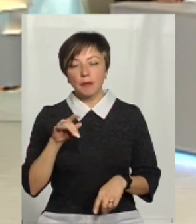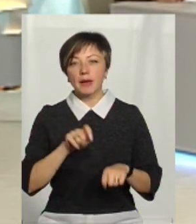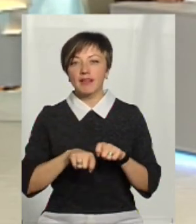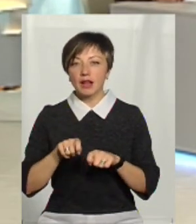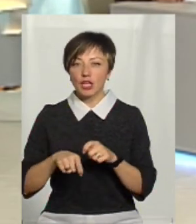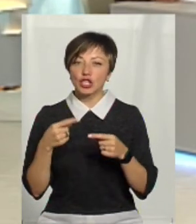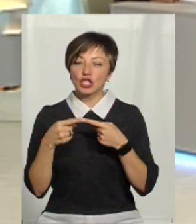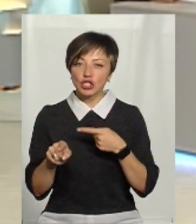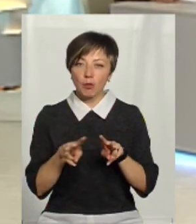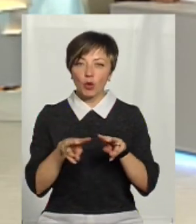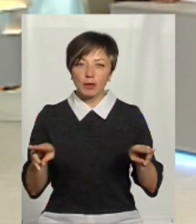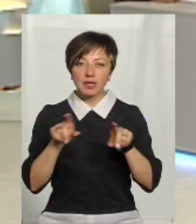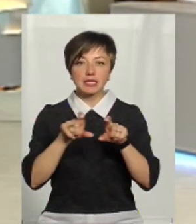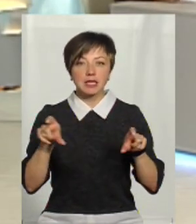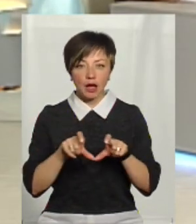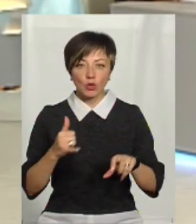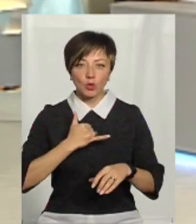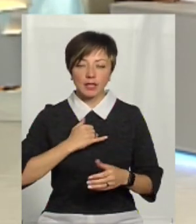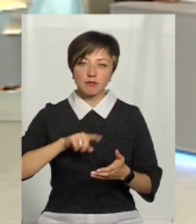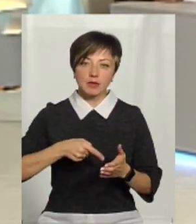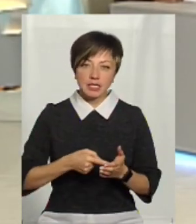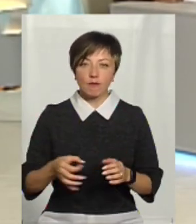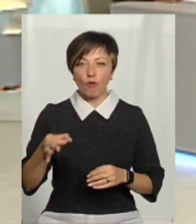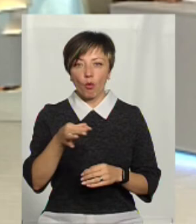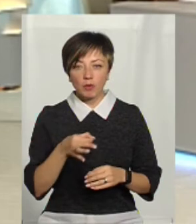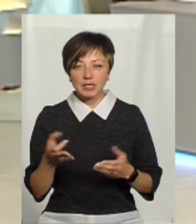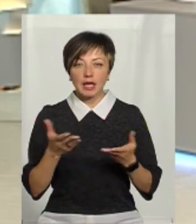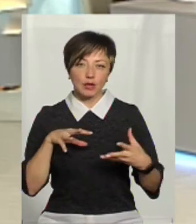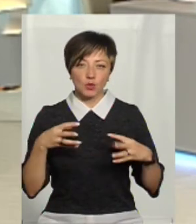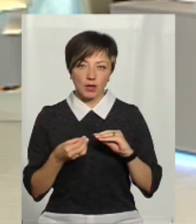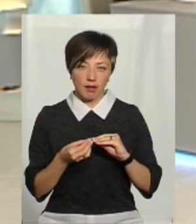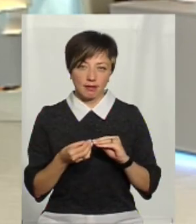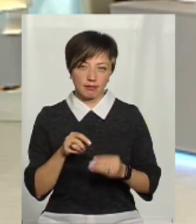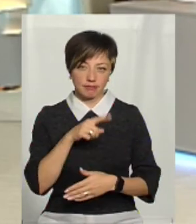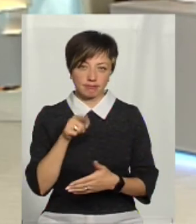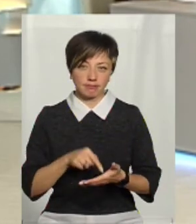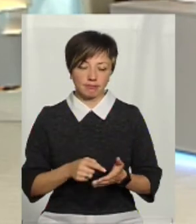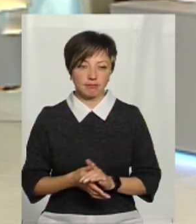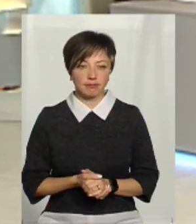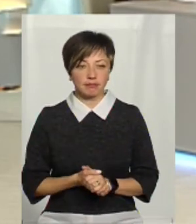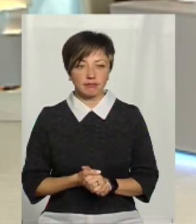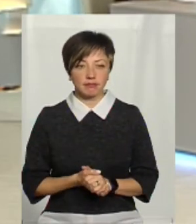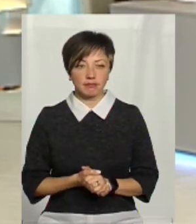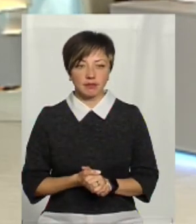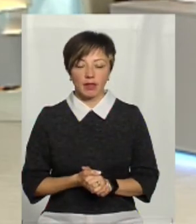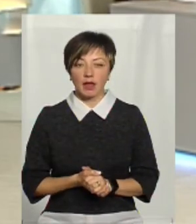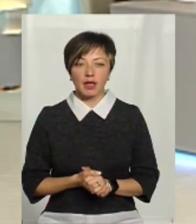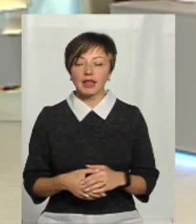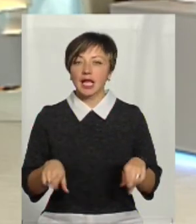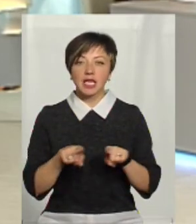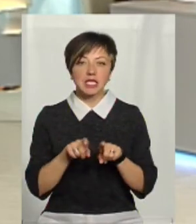перевіряються інші подібні заклади у нас в місті, в області і які результати цих перевірок? Ні, такі заклади